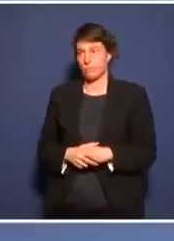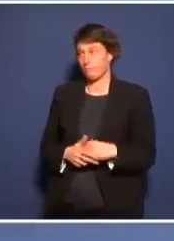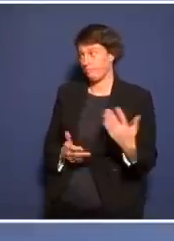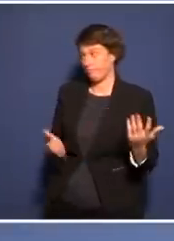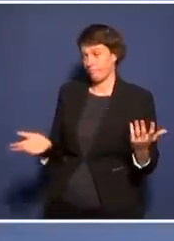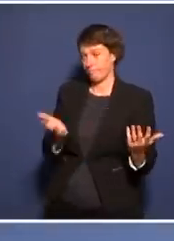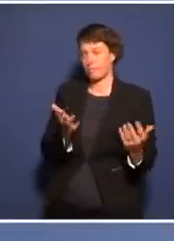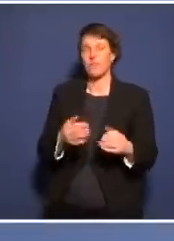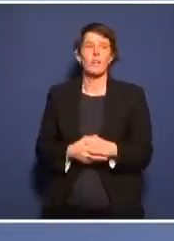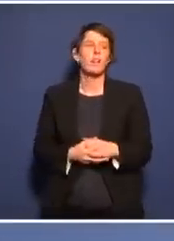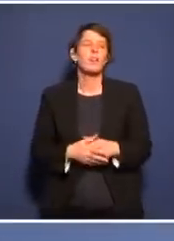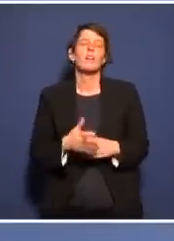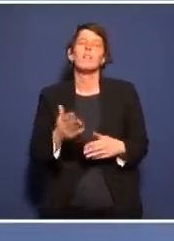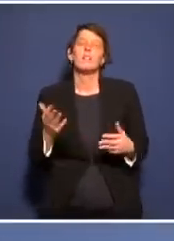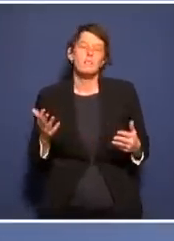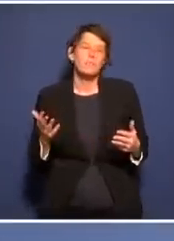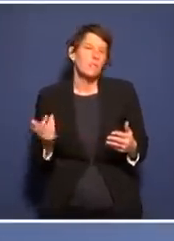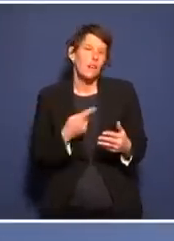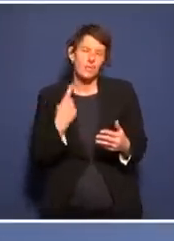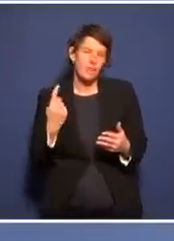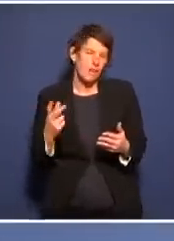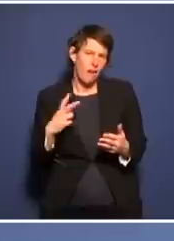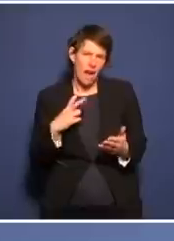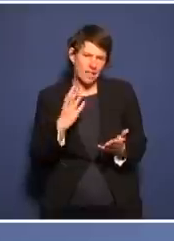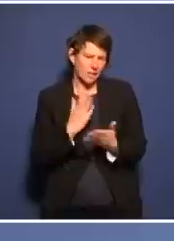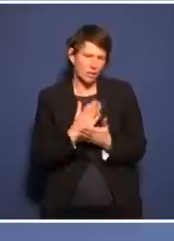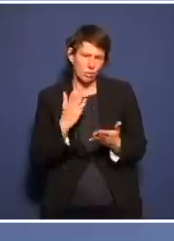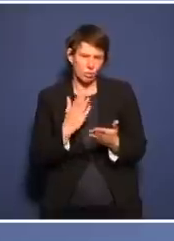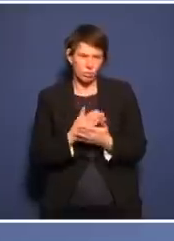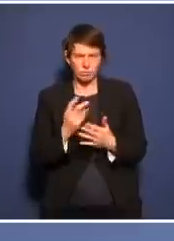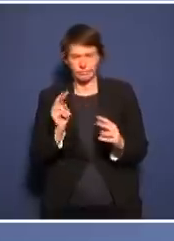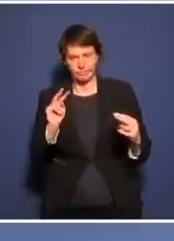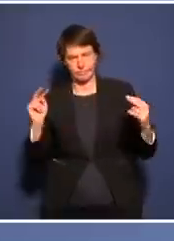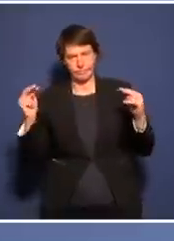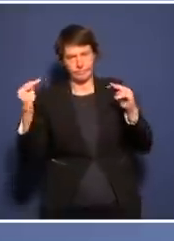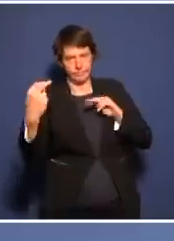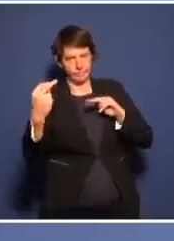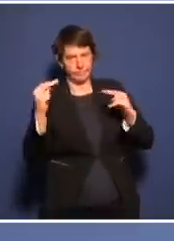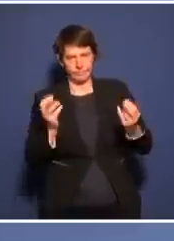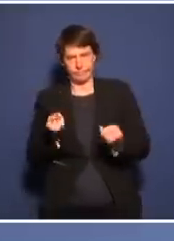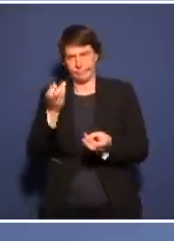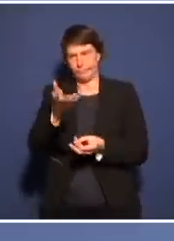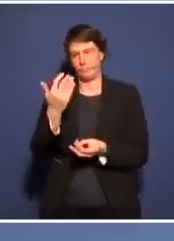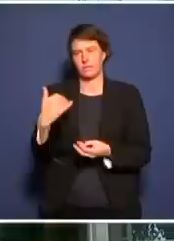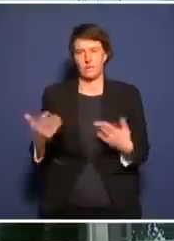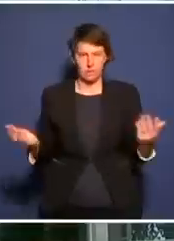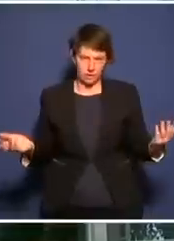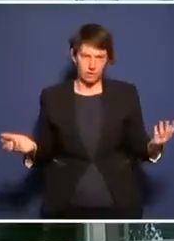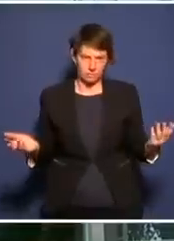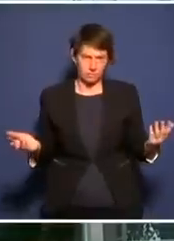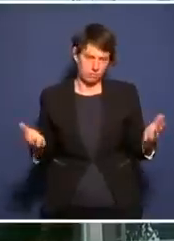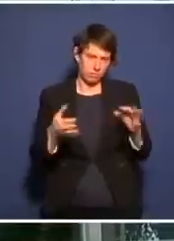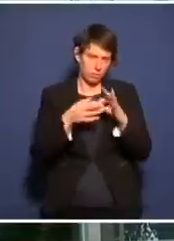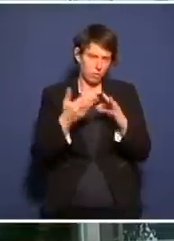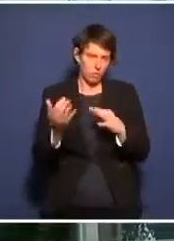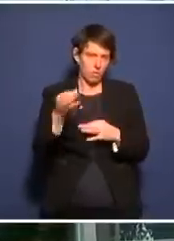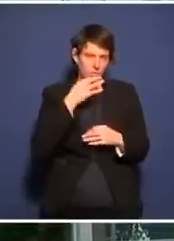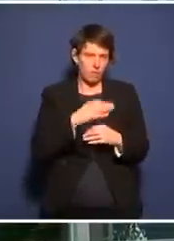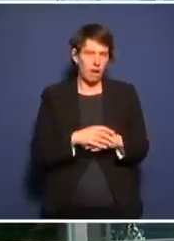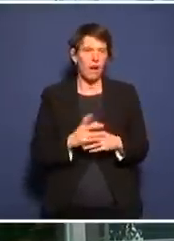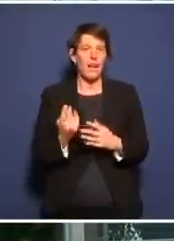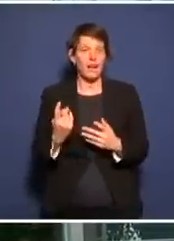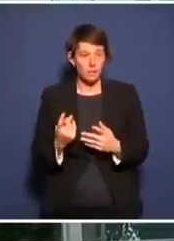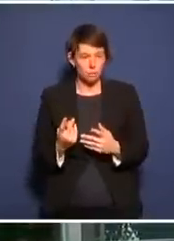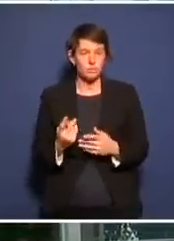Na ja, wir haben das ja im Prinzip schon von allen Seiten beleuchtet, diese Frage. Also jetzt eine sehr steil